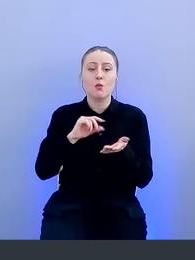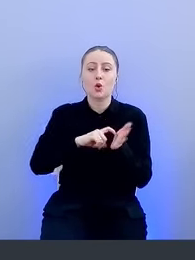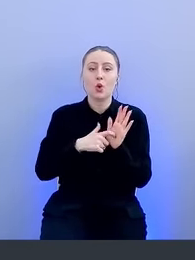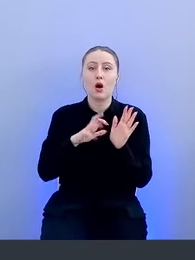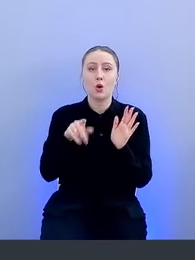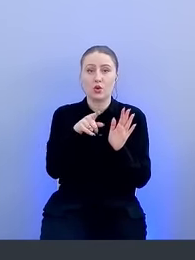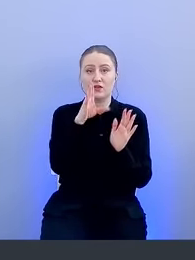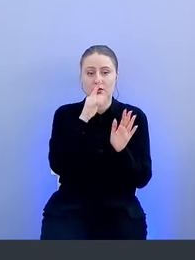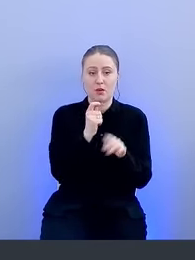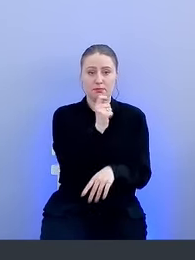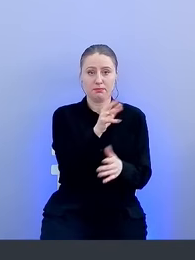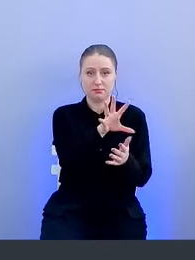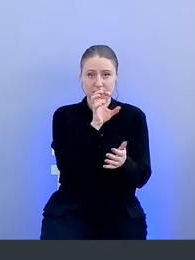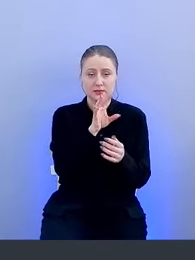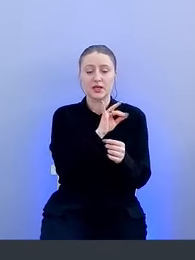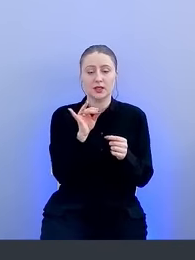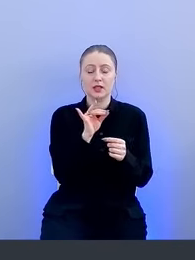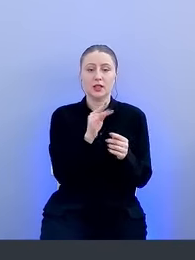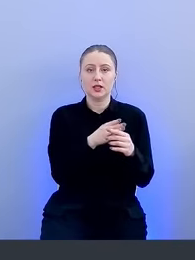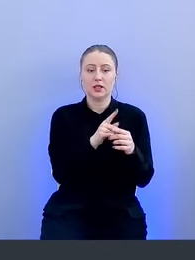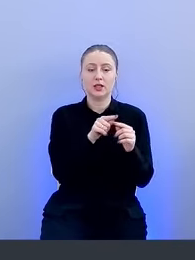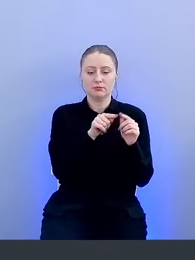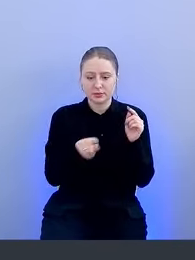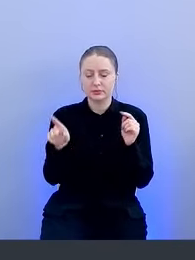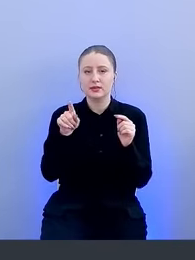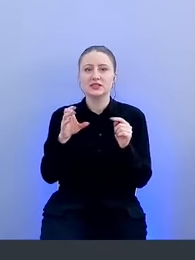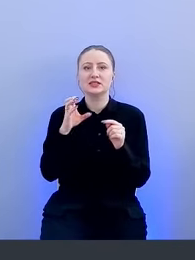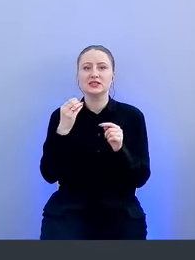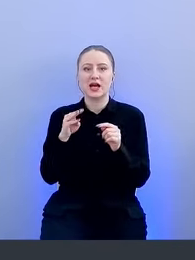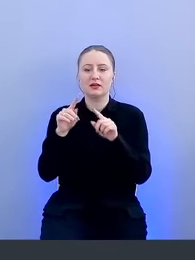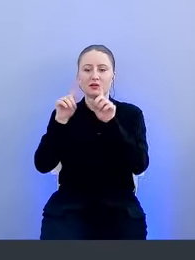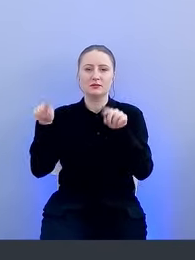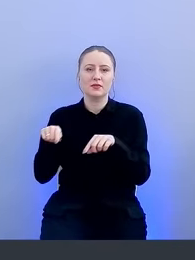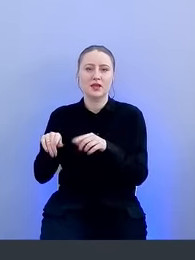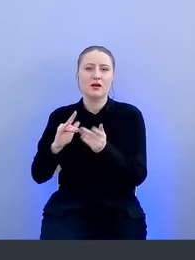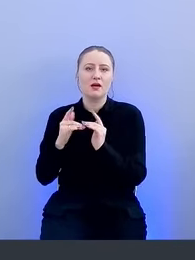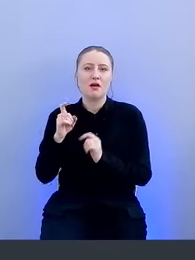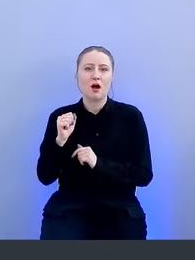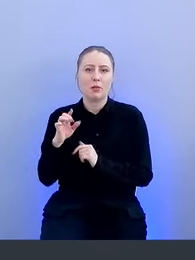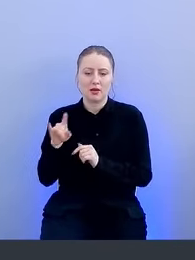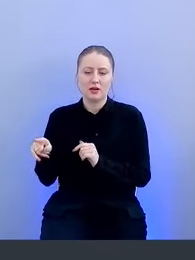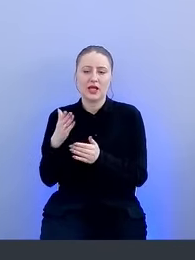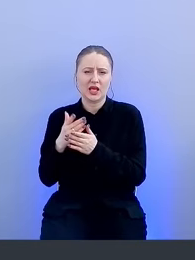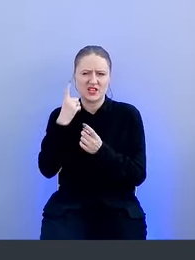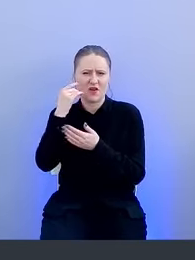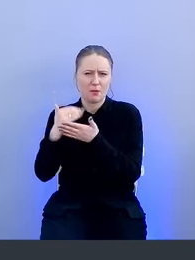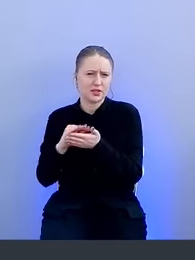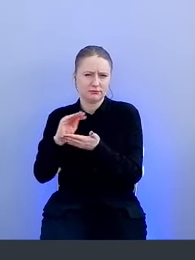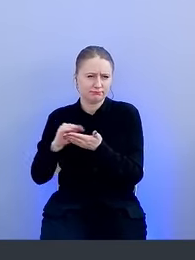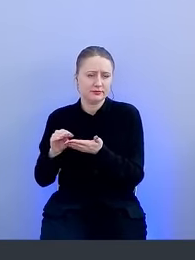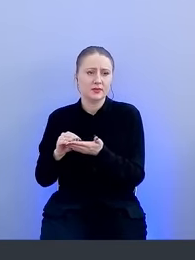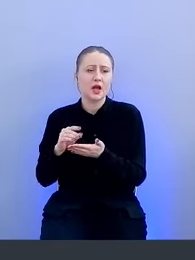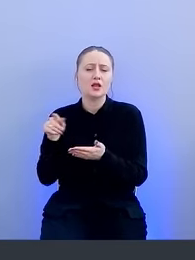вы можете прийти на статью на хабре. Там много технической информации. Я сегодня затрону только